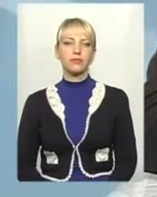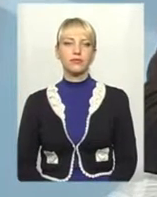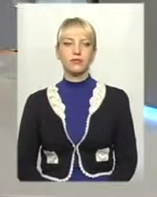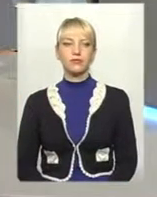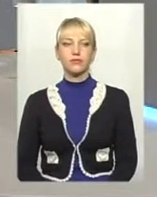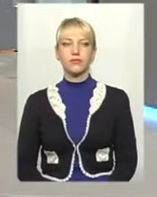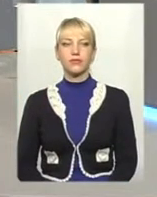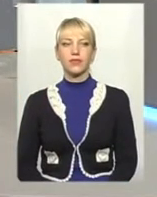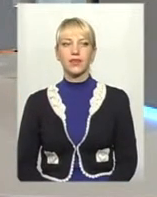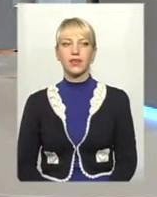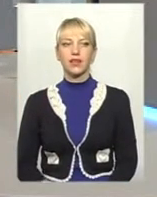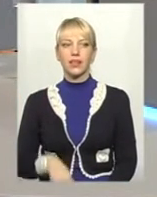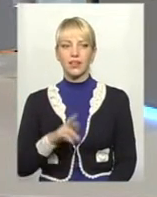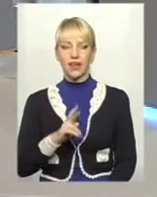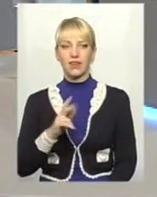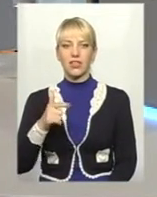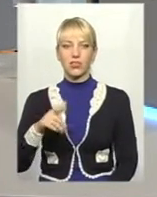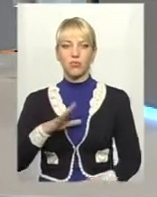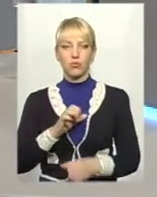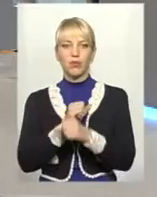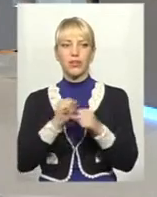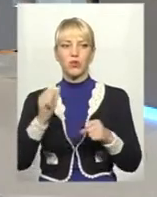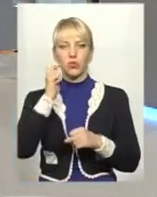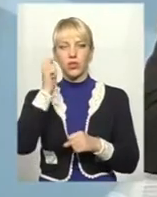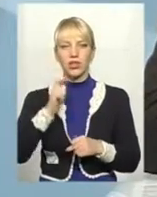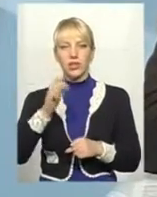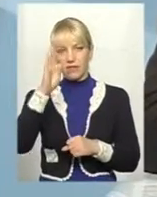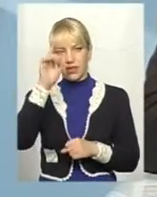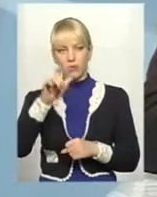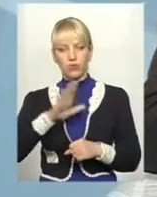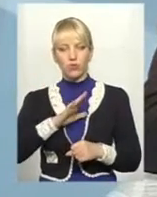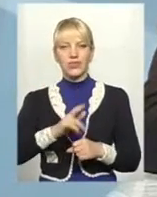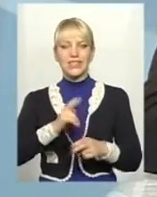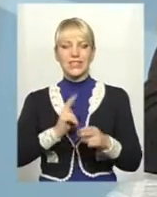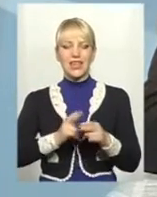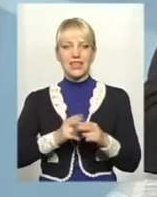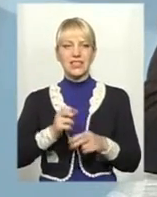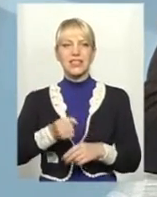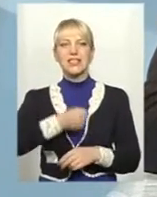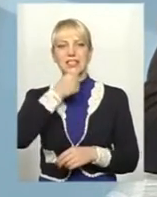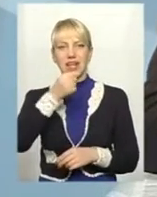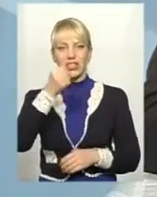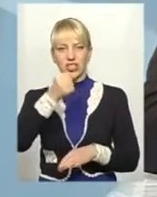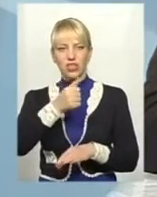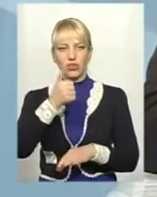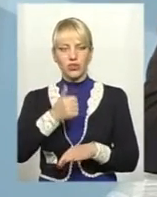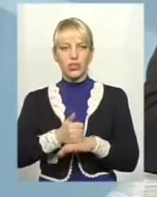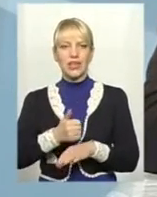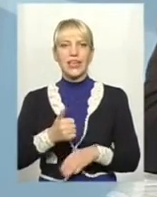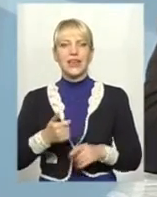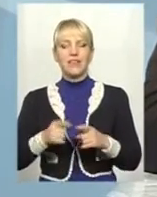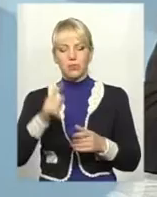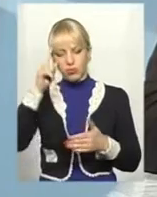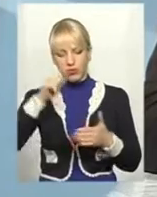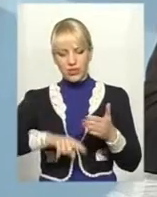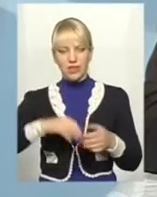Як і Гальчевський, він був патріотом України. Він був залізним старшиною, так би мовити, Симона Петлюрії. Він був вірним